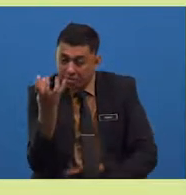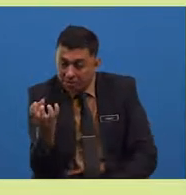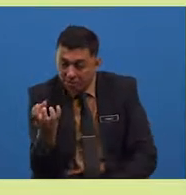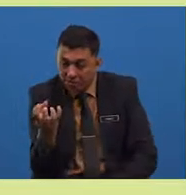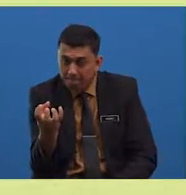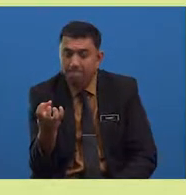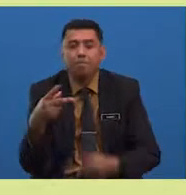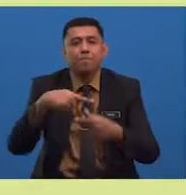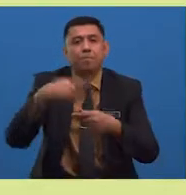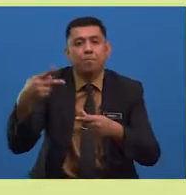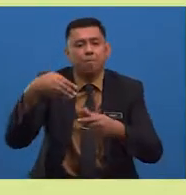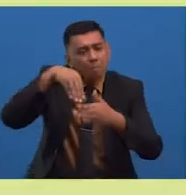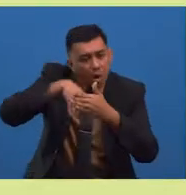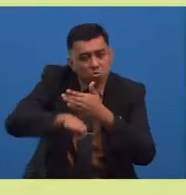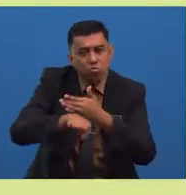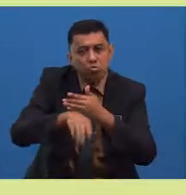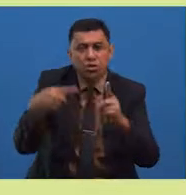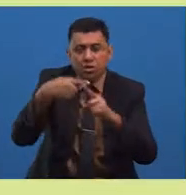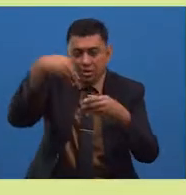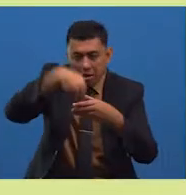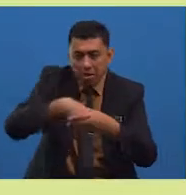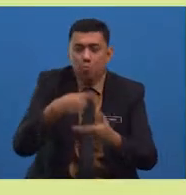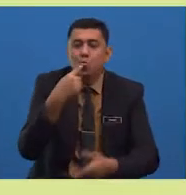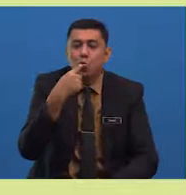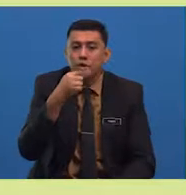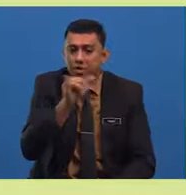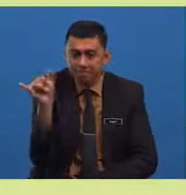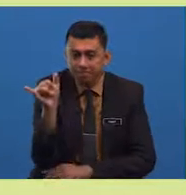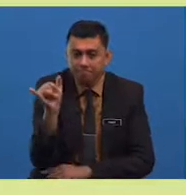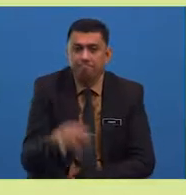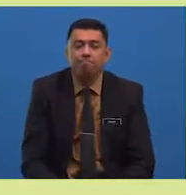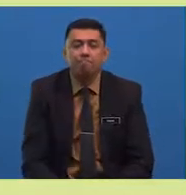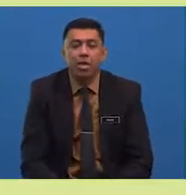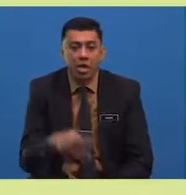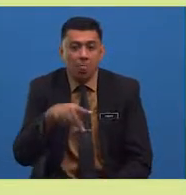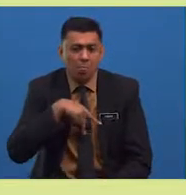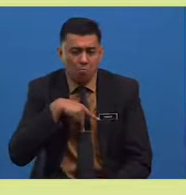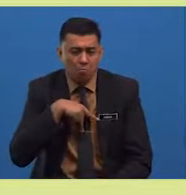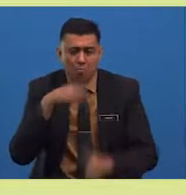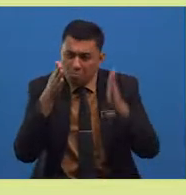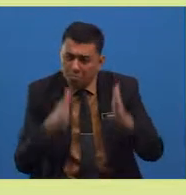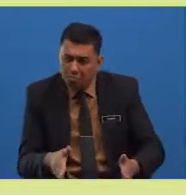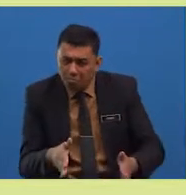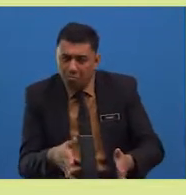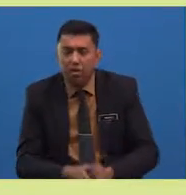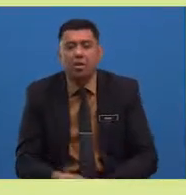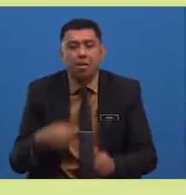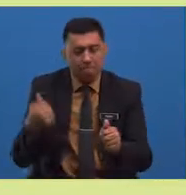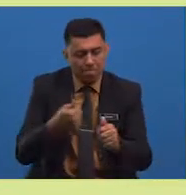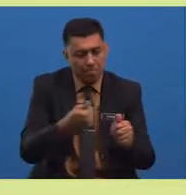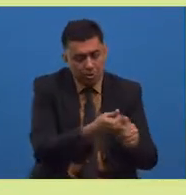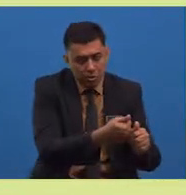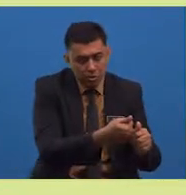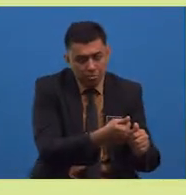lalu dimasukkan ke dalam mulutnya. Empunyanya padi itu telah mengejar si bongsu.